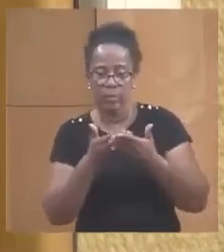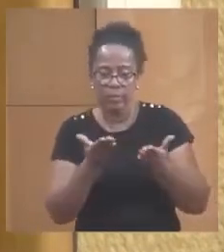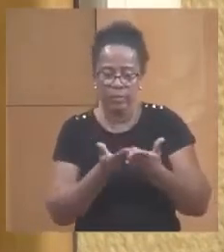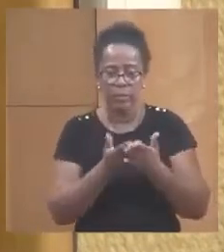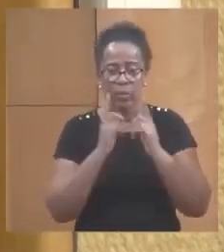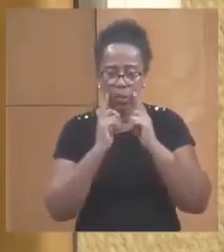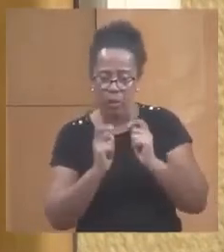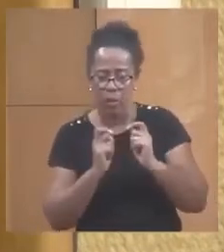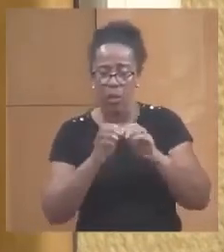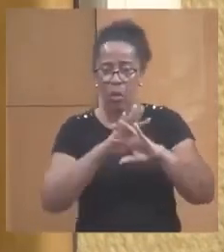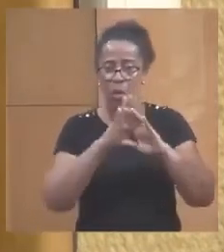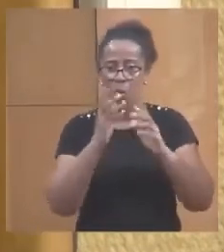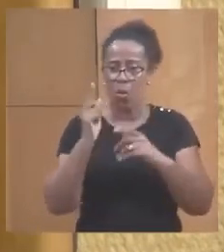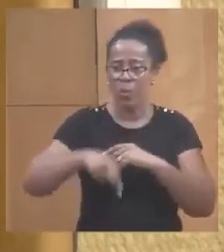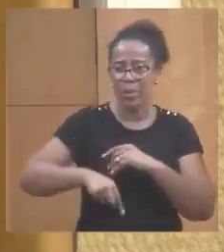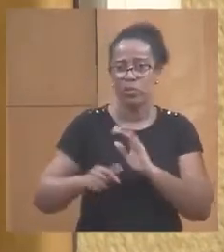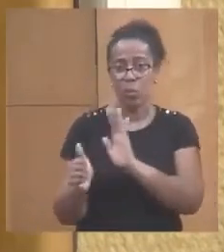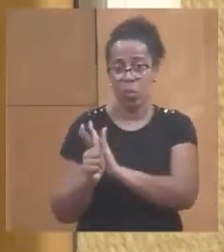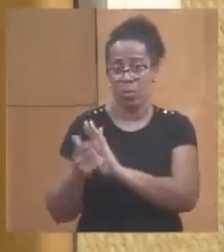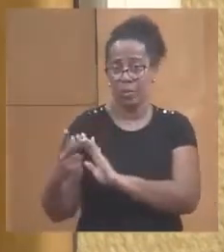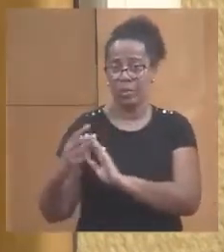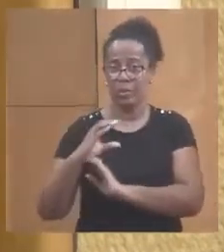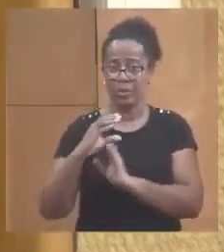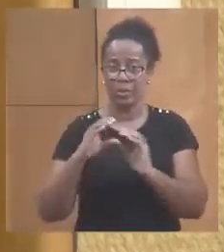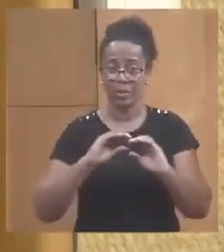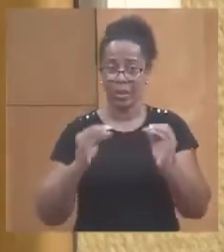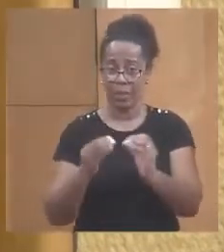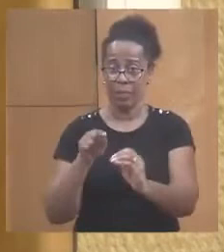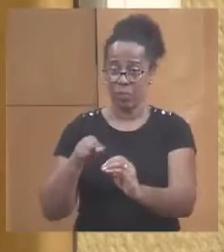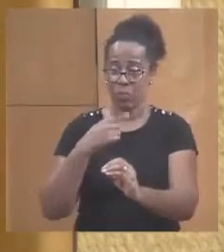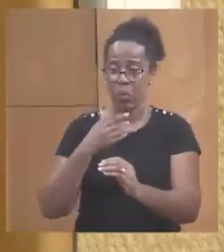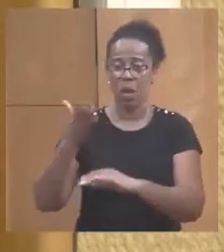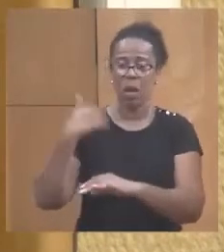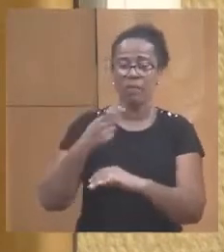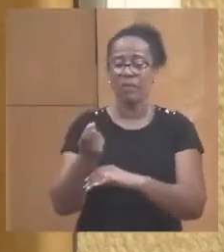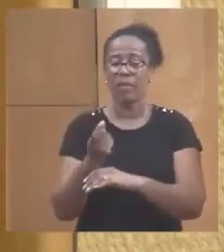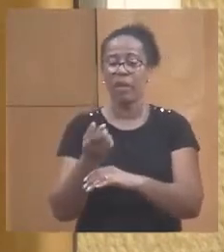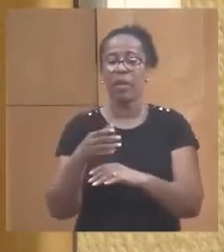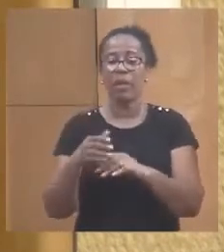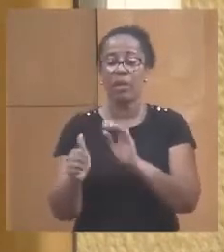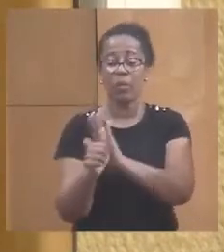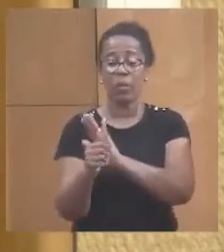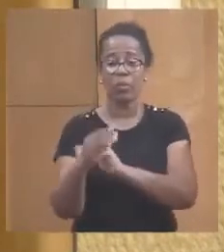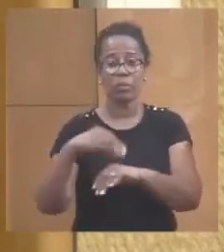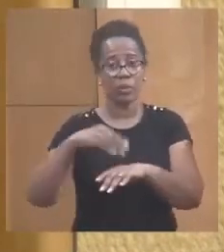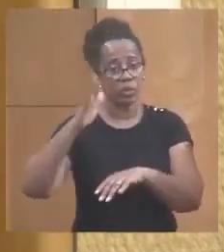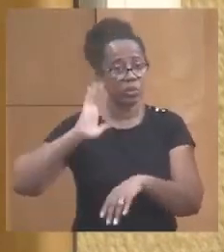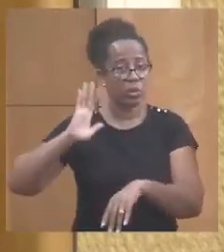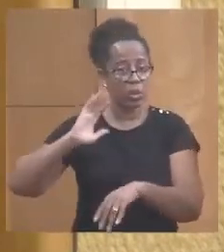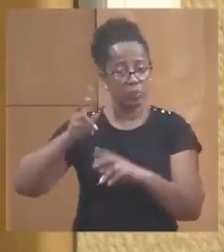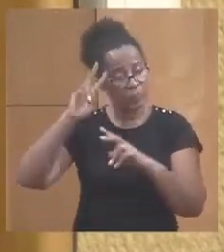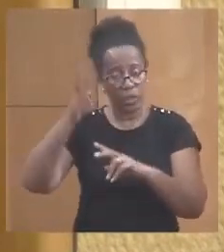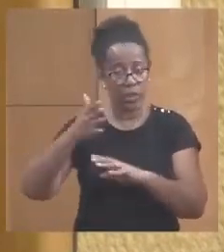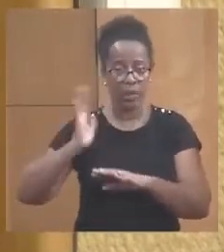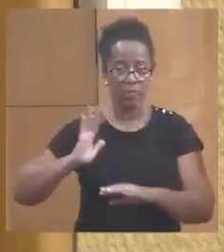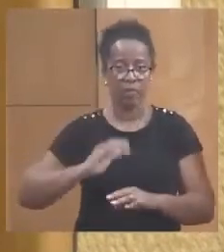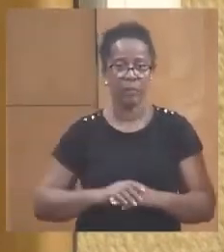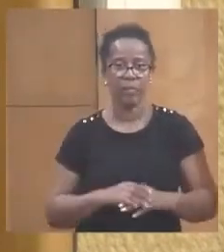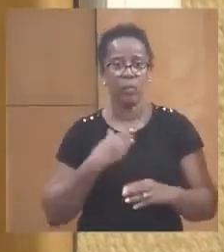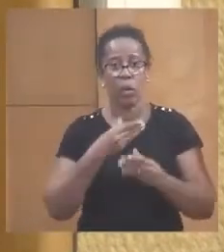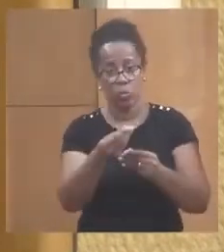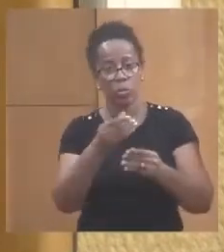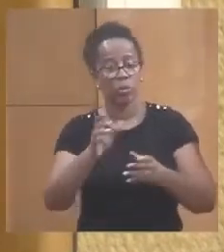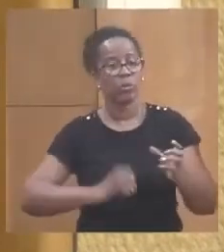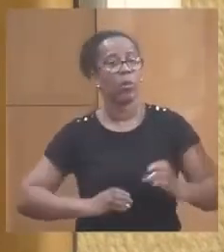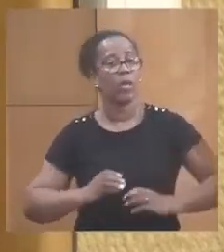qui relèvent de la CTM, ceux qui relevaient avant du Conseil général, et nous essayons d'assumer, je rassure le collègue du Robert,